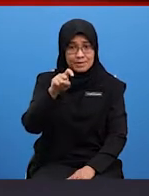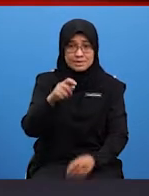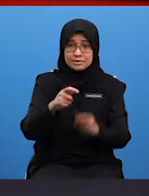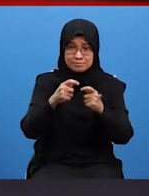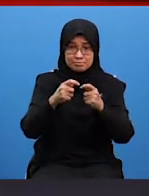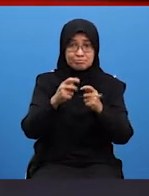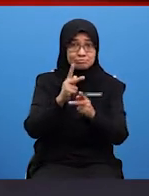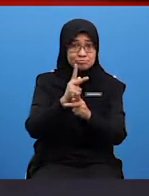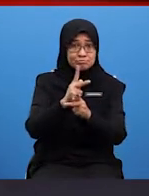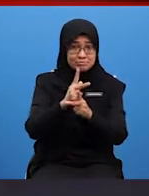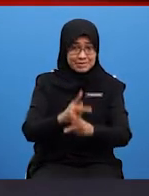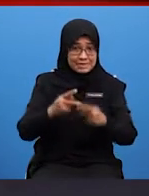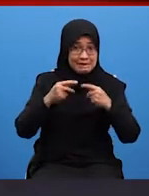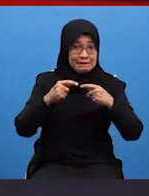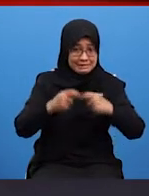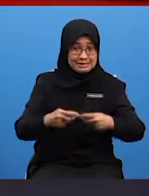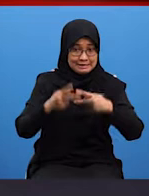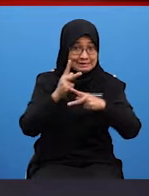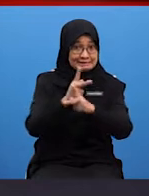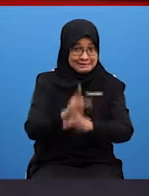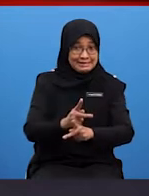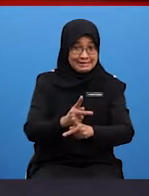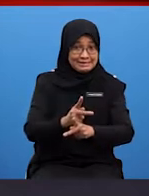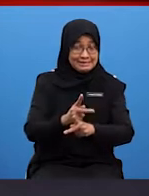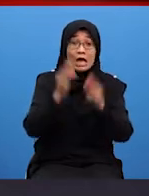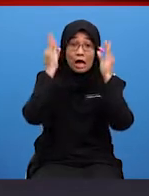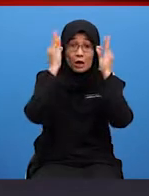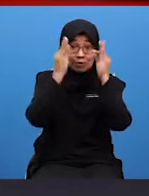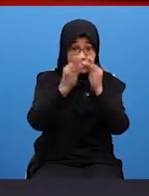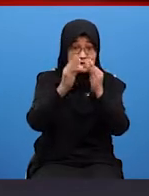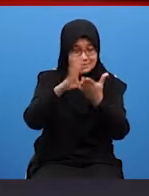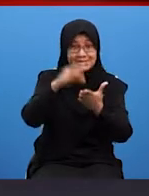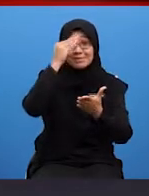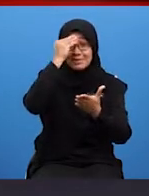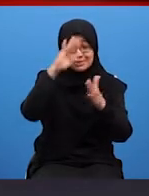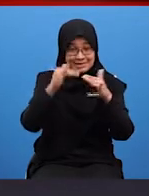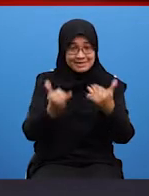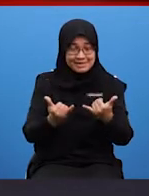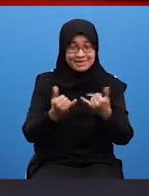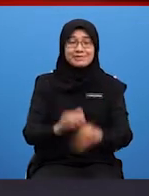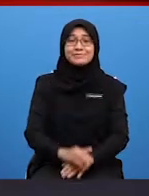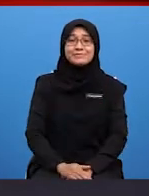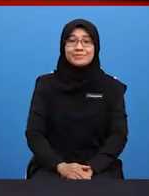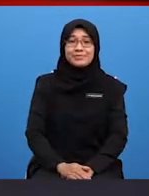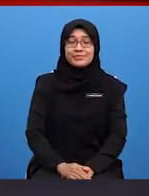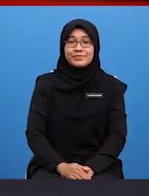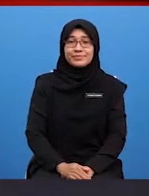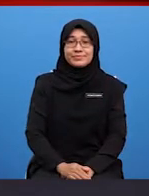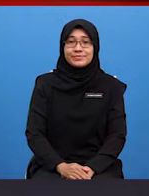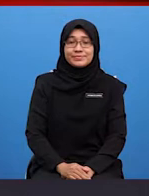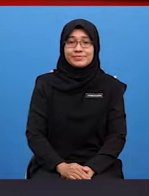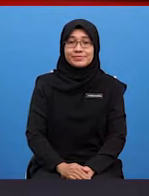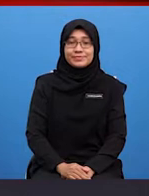Tak apa, jangan risau Tak payah, tak payah Sekarang fokus pada kami Kekalkan pada kami Okeylah pelajar-pelajar Setelah kita mendengar